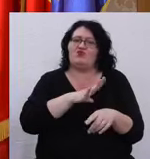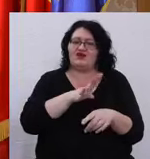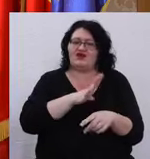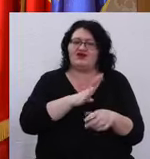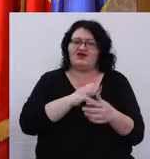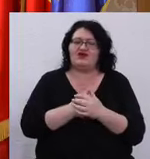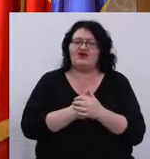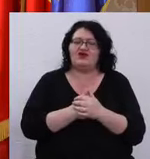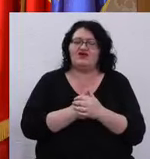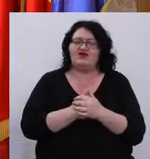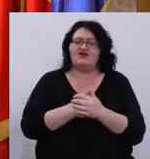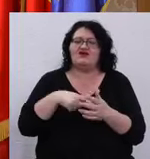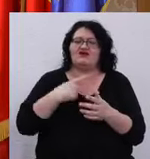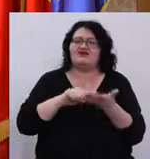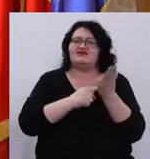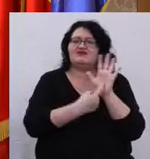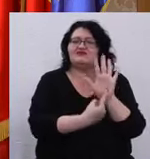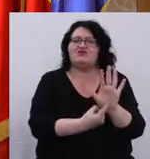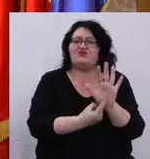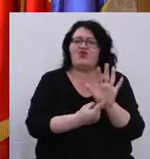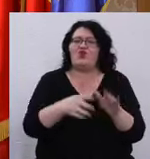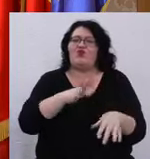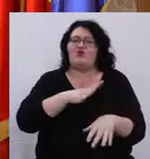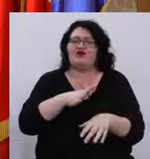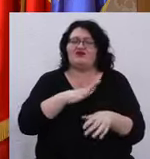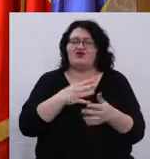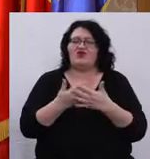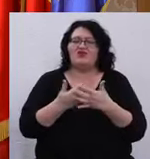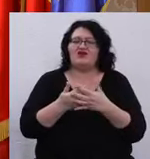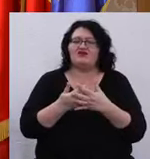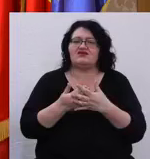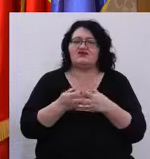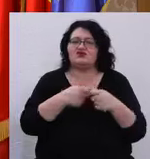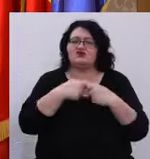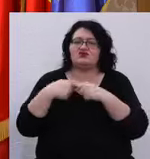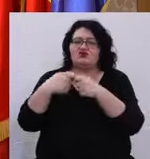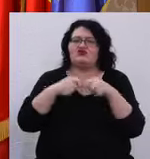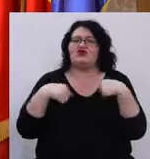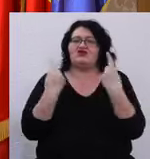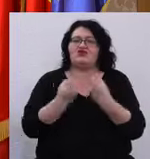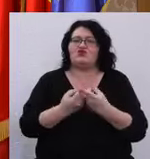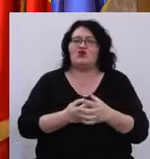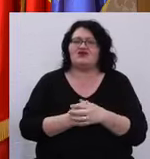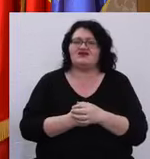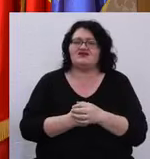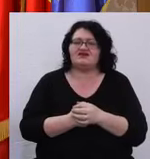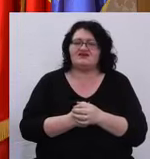întinsă, este simbolul capcanei întinsă pentru societatea noastră.